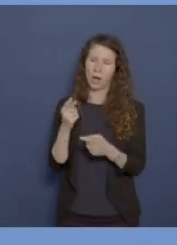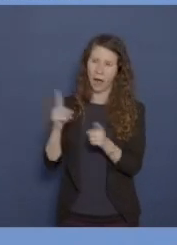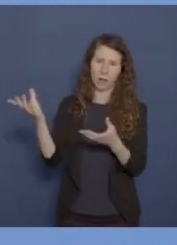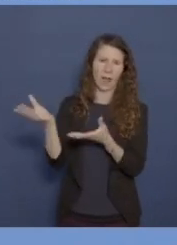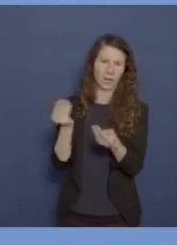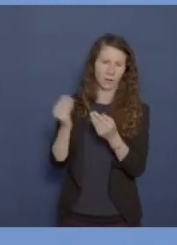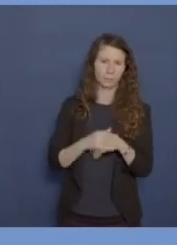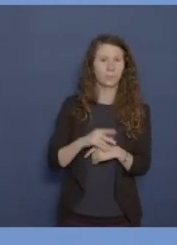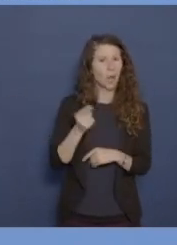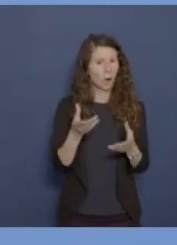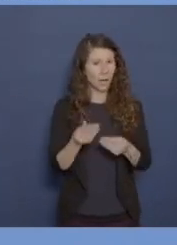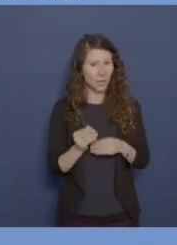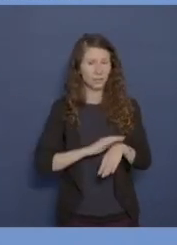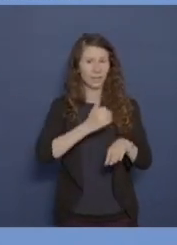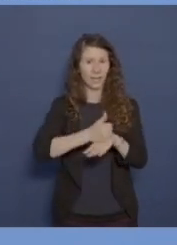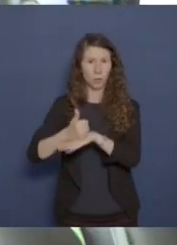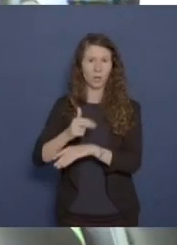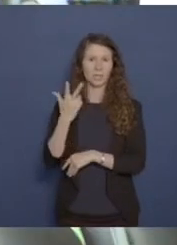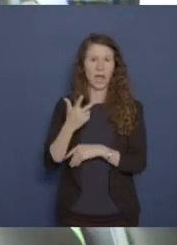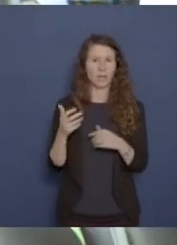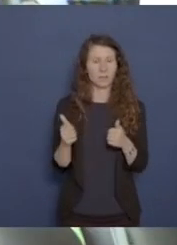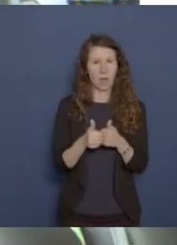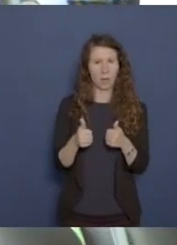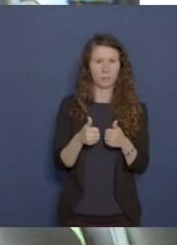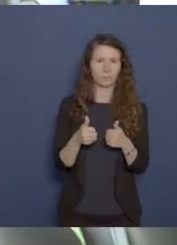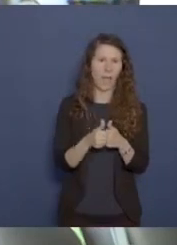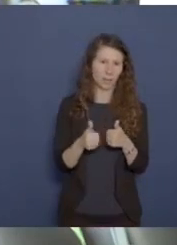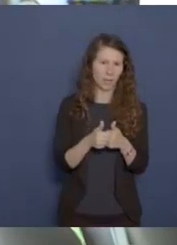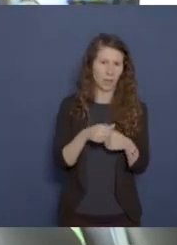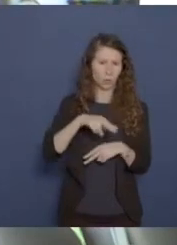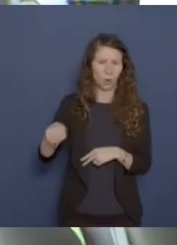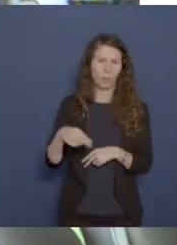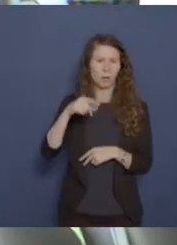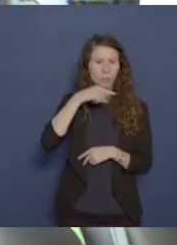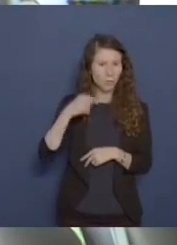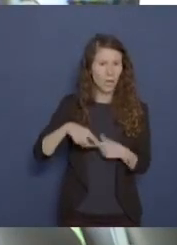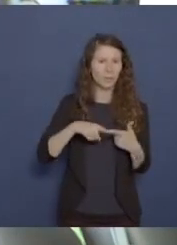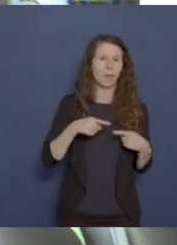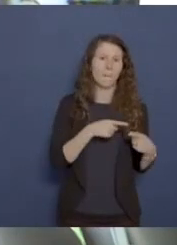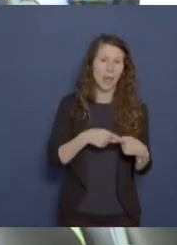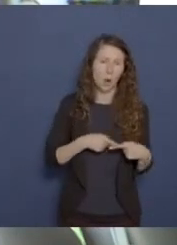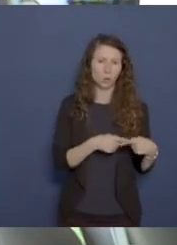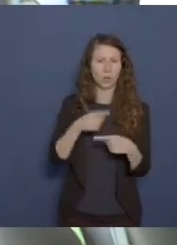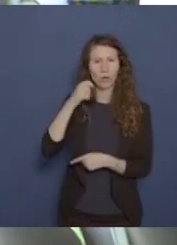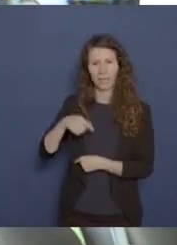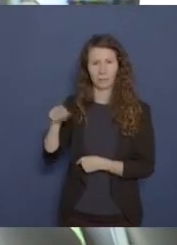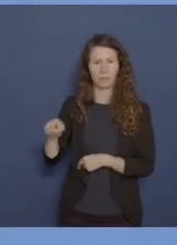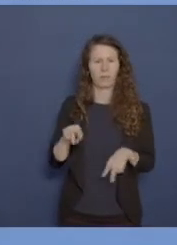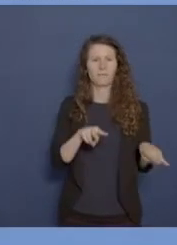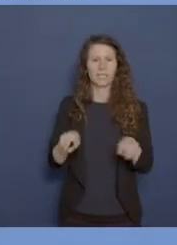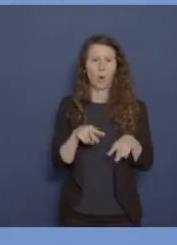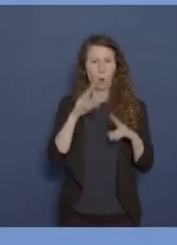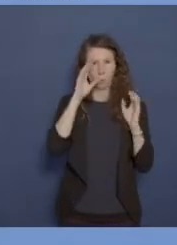ferner sind eingeladen, auch die Direktoren der drei Partnermuseen eben in Russland, Belarus und der Ukraine dort mit Videobotschaften